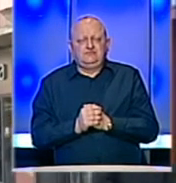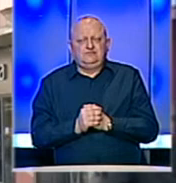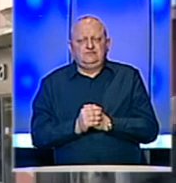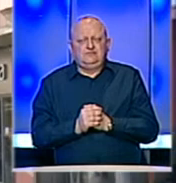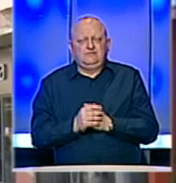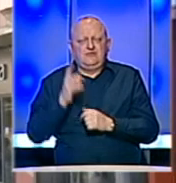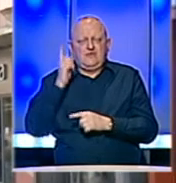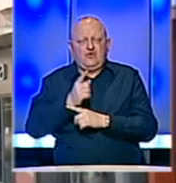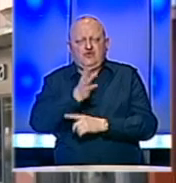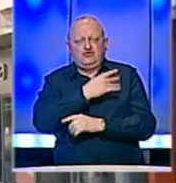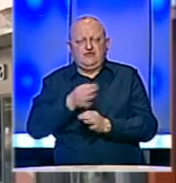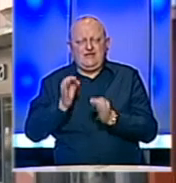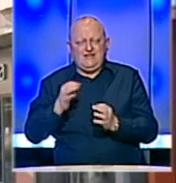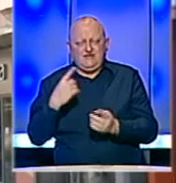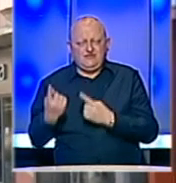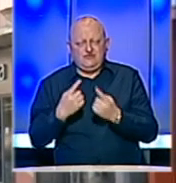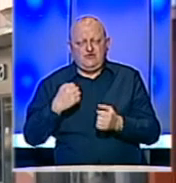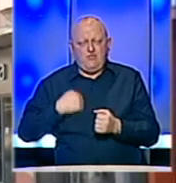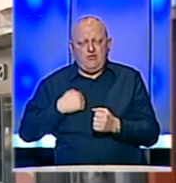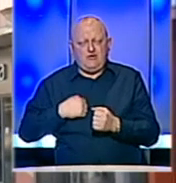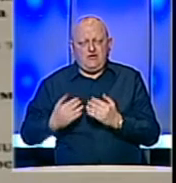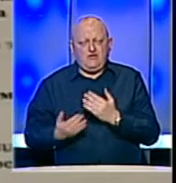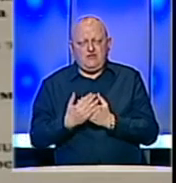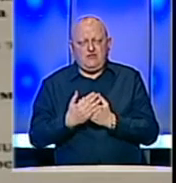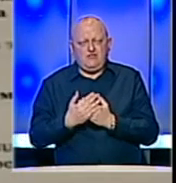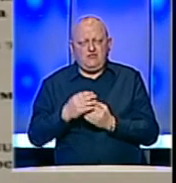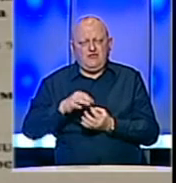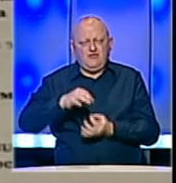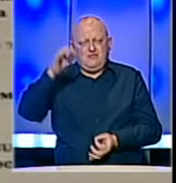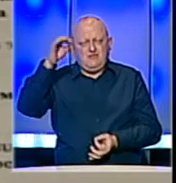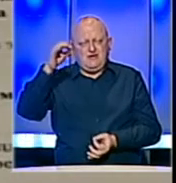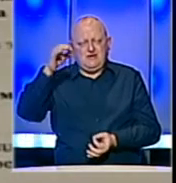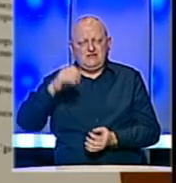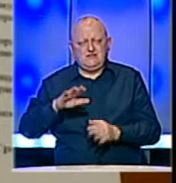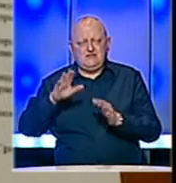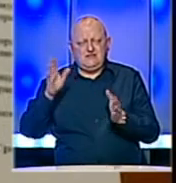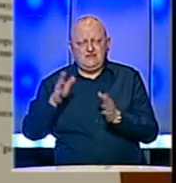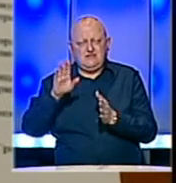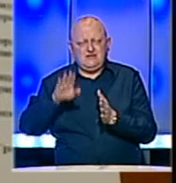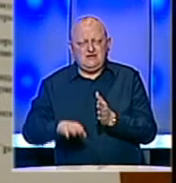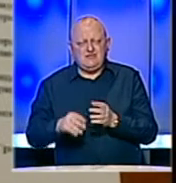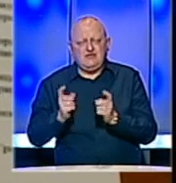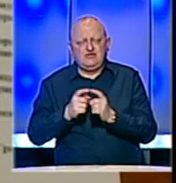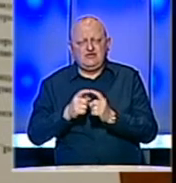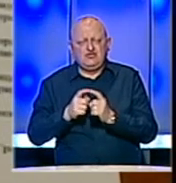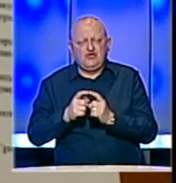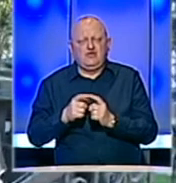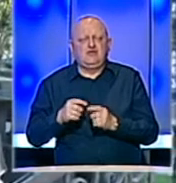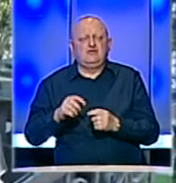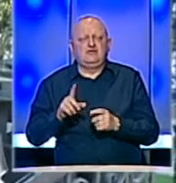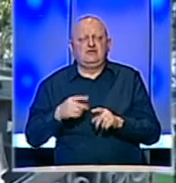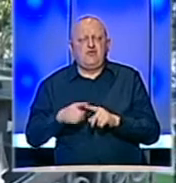Odluka štaba za vanredne situacije u Banja Luci o novim restriktivnim mjerama u cilju smanjenja socijalnih kontakata na suzbijanju